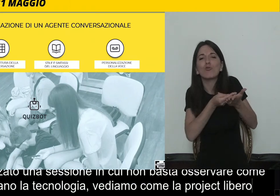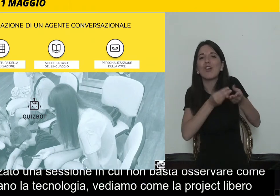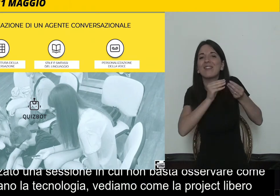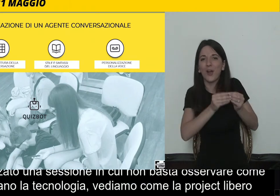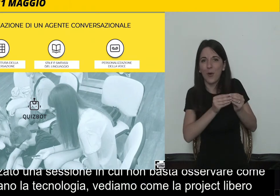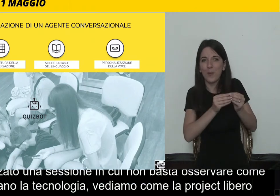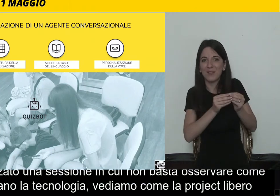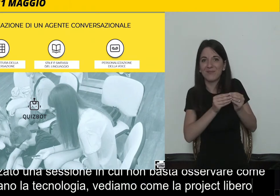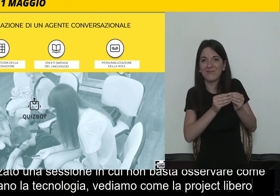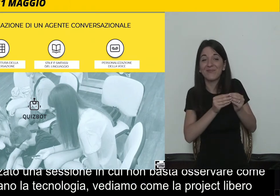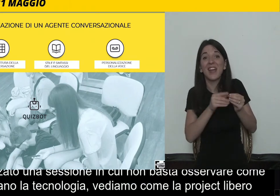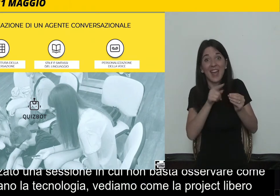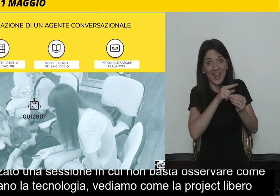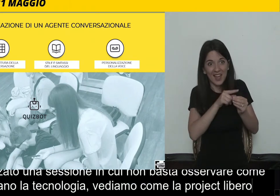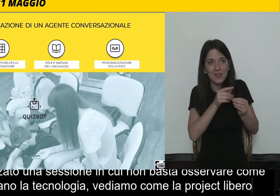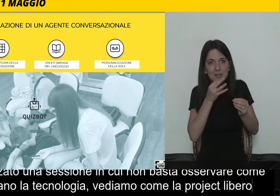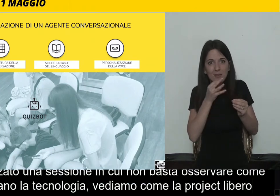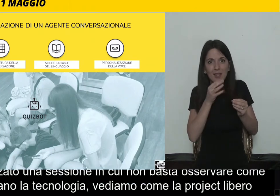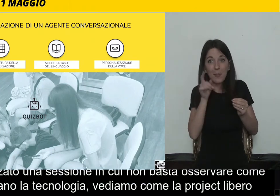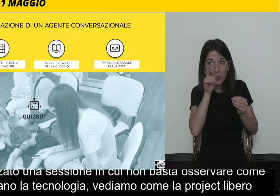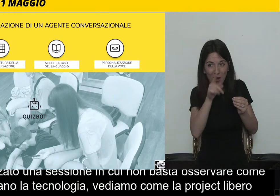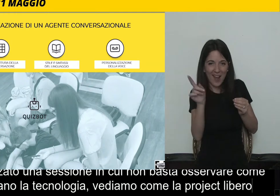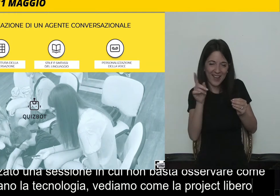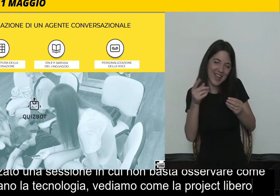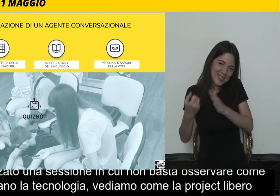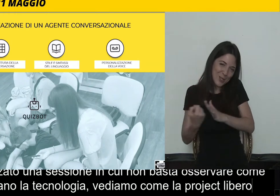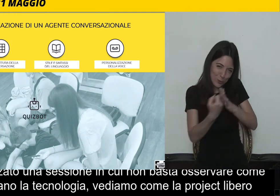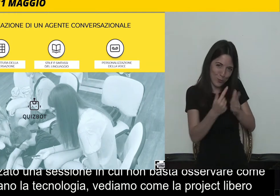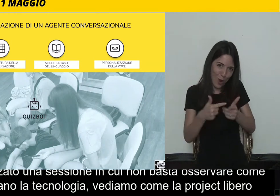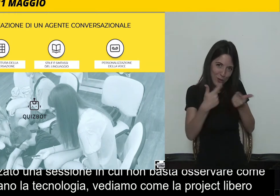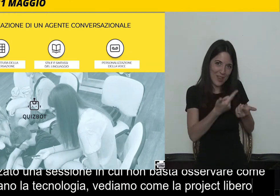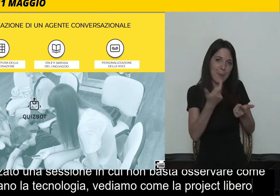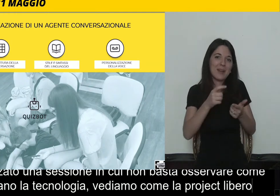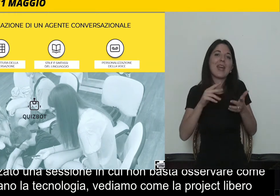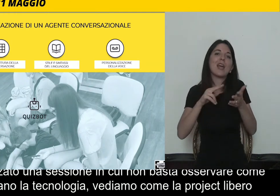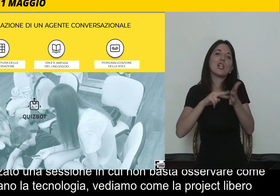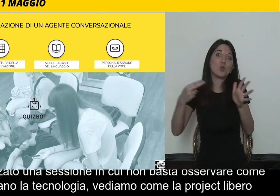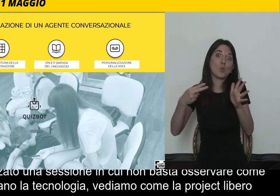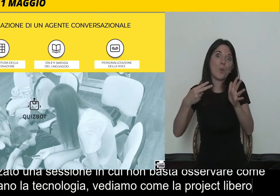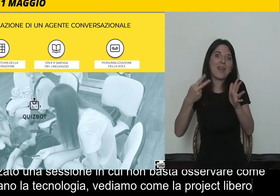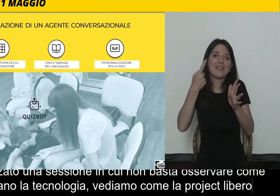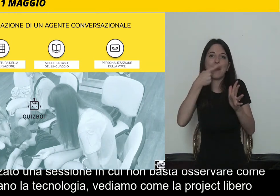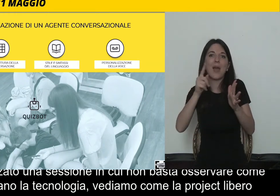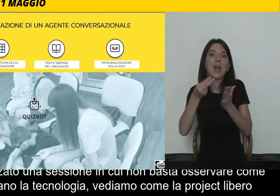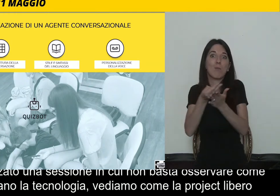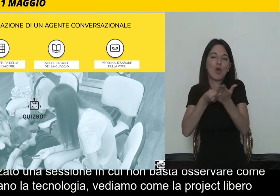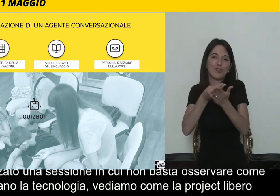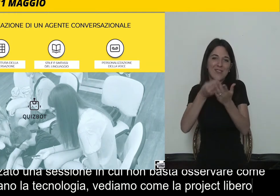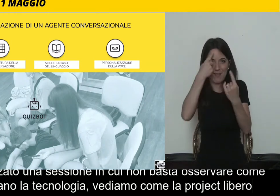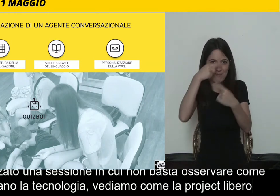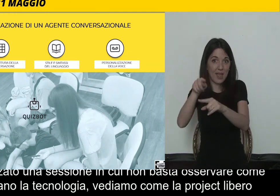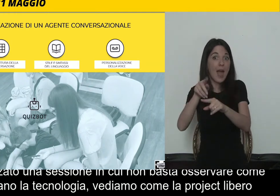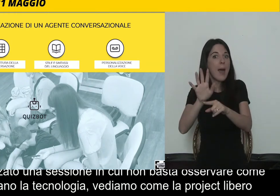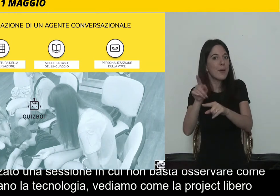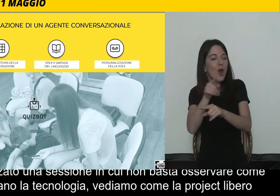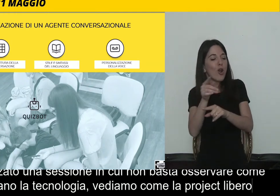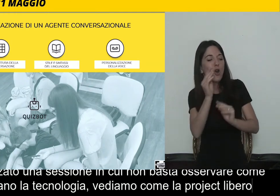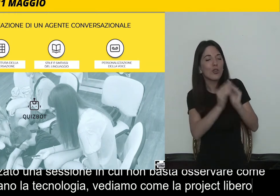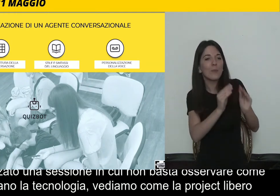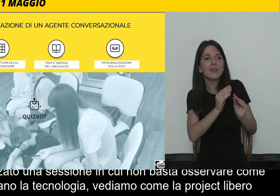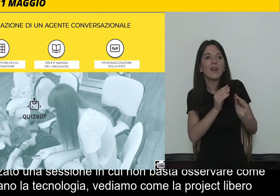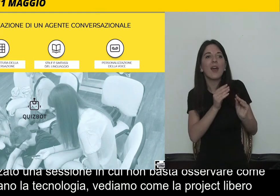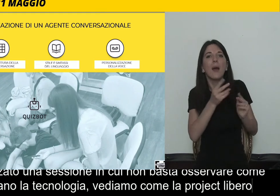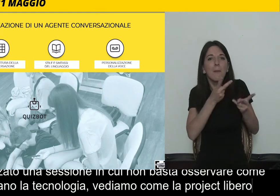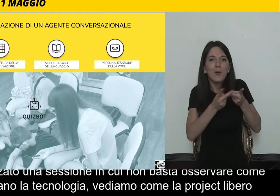hanno usato loro gli strumenti di progettazione e hanno guidato loro i ragazzi nel cercare soluzioni per organizzare i contenuti di un agente